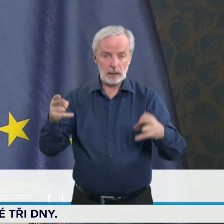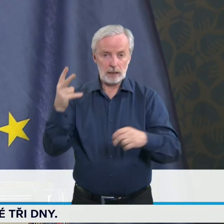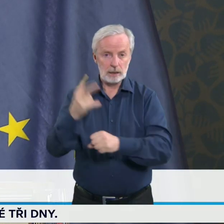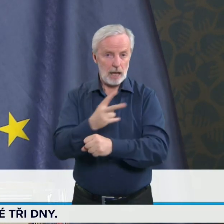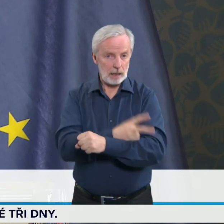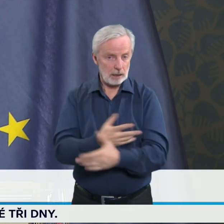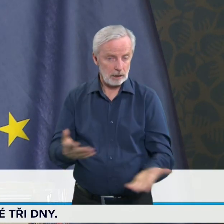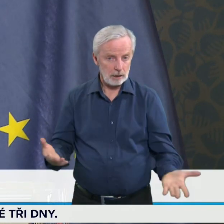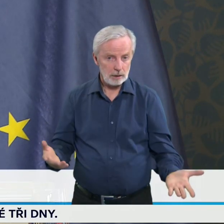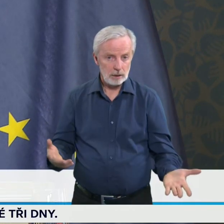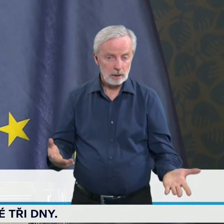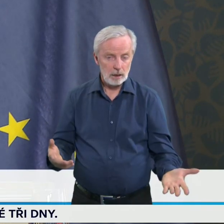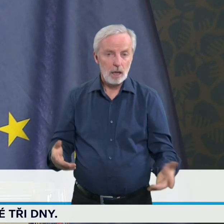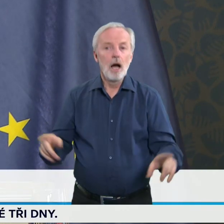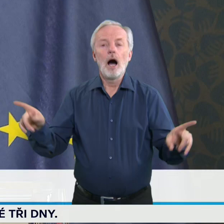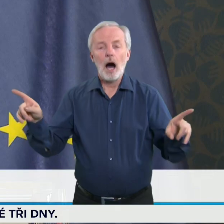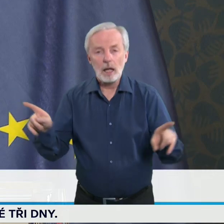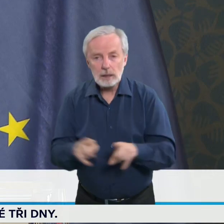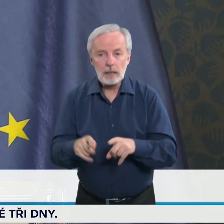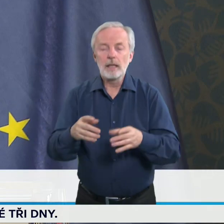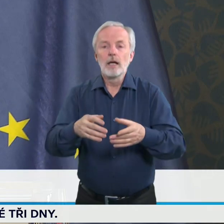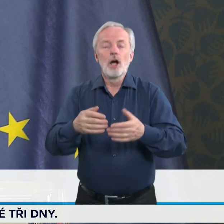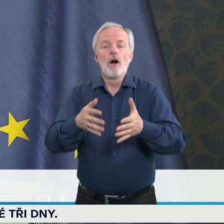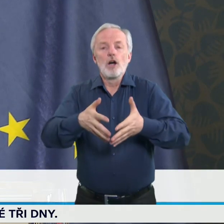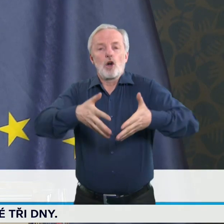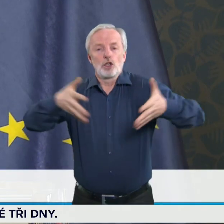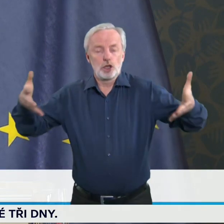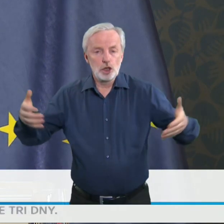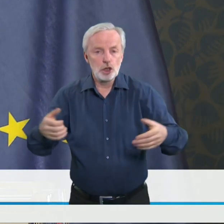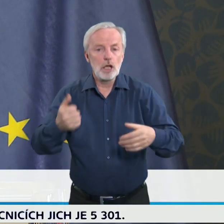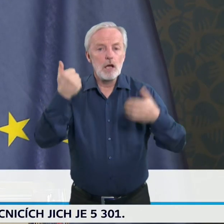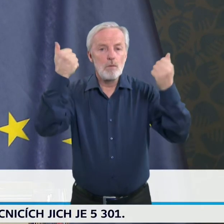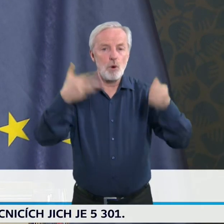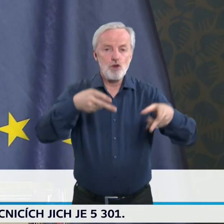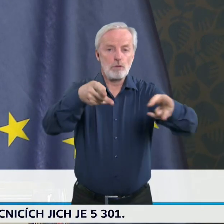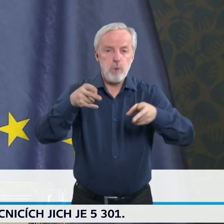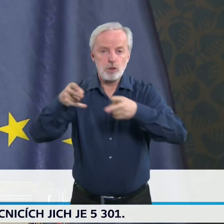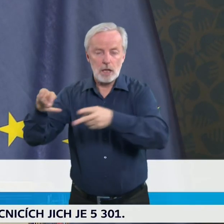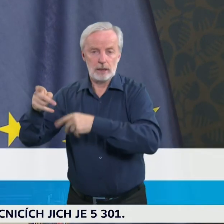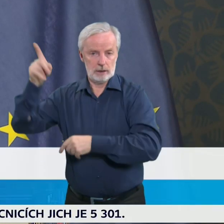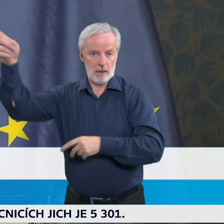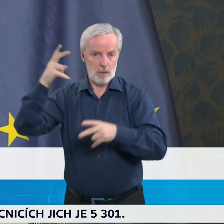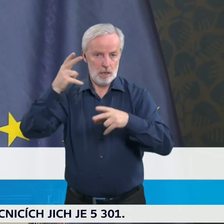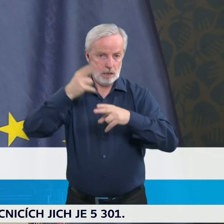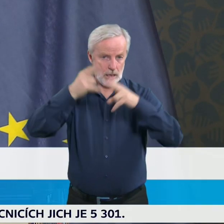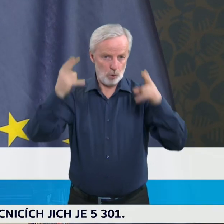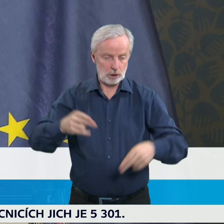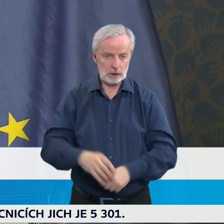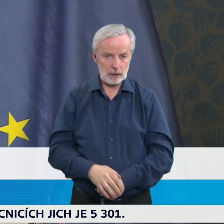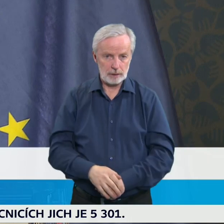zároveň byste zvýšili třeba lůžkovou kapacitu, pokud to bude možné samozřejmě. Obecně jednáme o tom, že